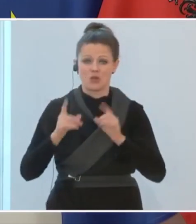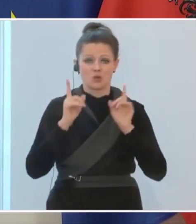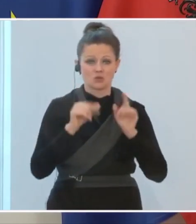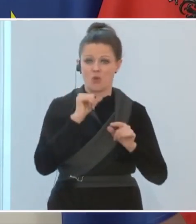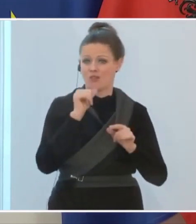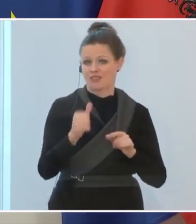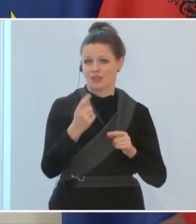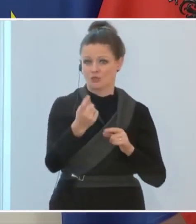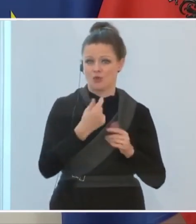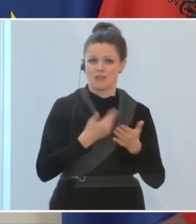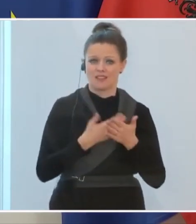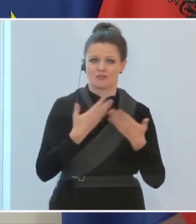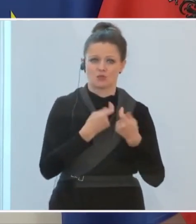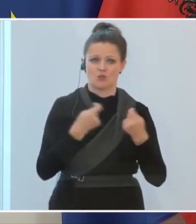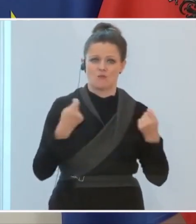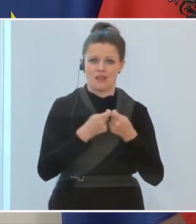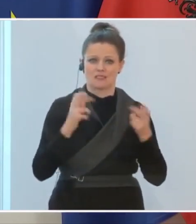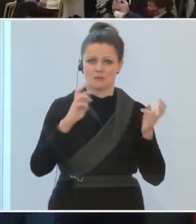und dazu dienen diese Maßnahmen.